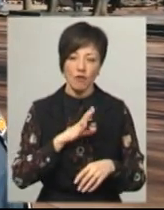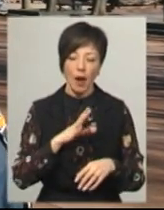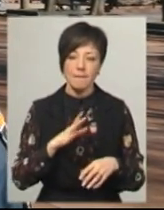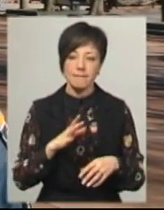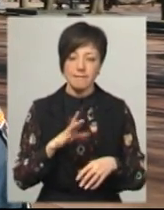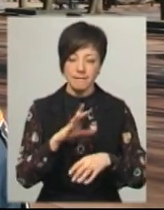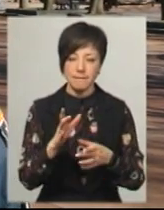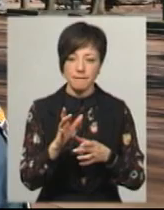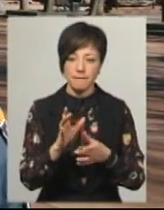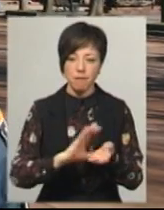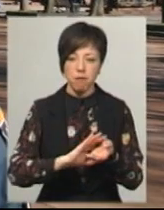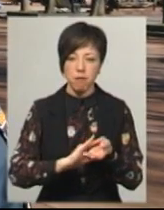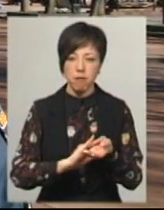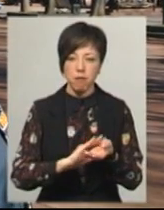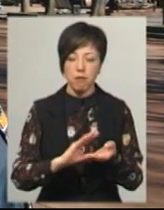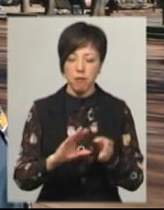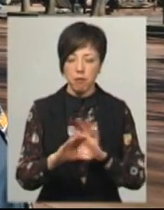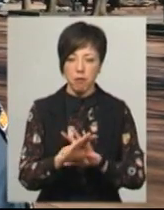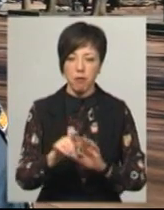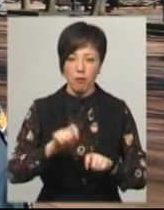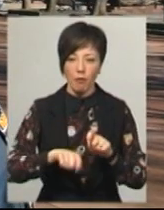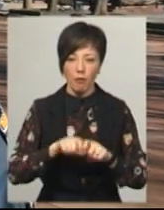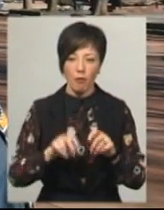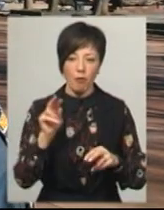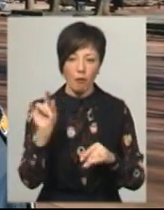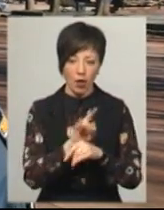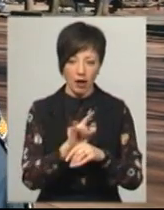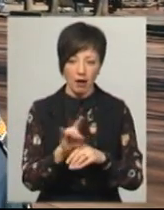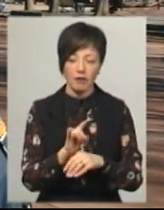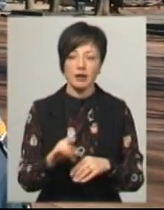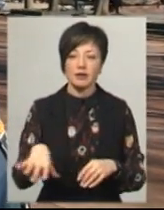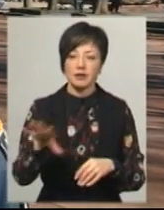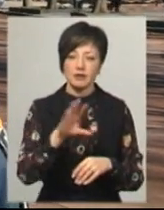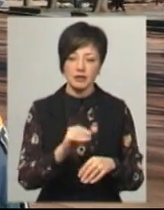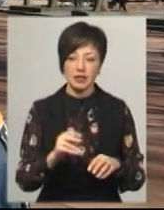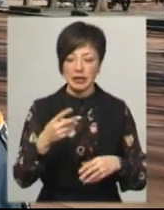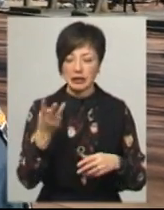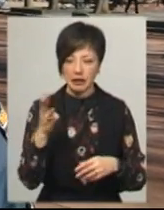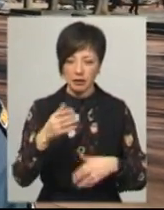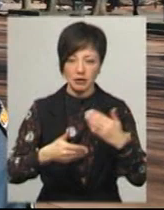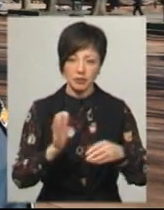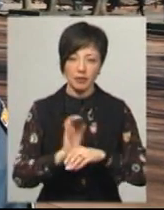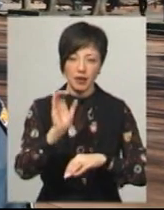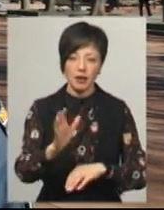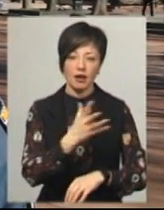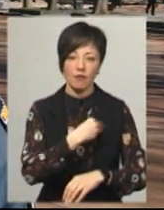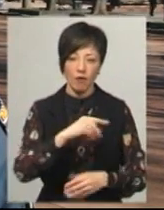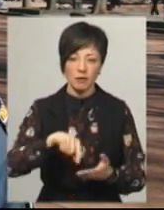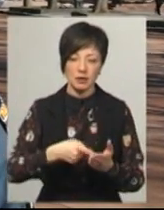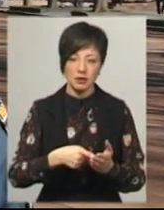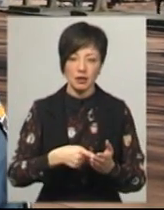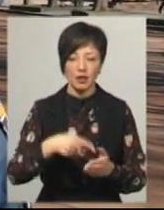Після висновків трьох етапів ми були, всі централізовано, хто пройшов, доправлені до міста Львова на